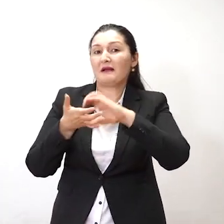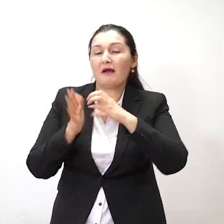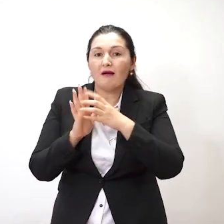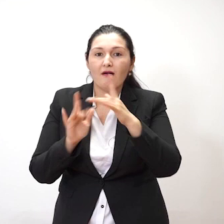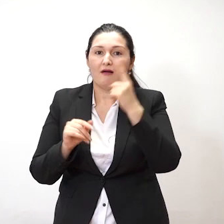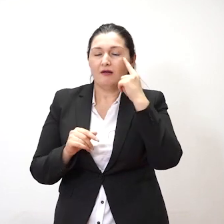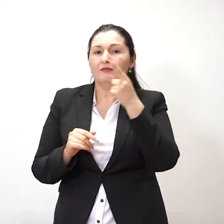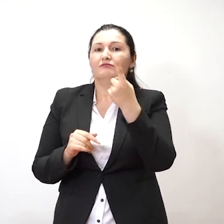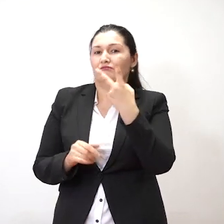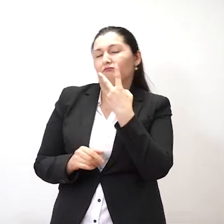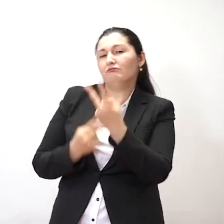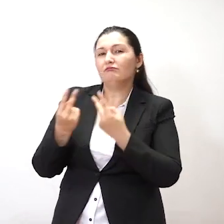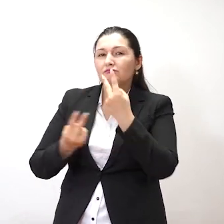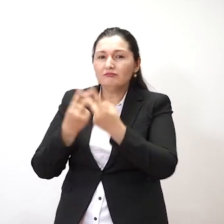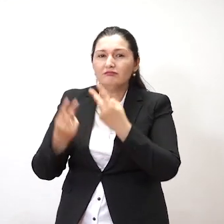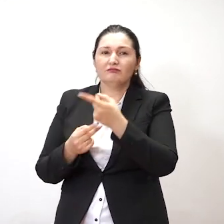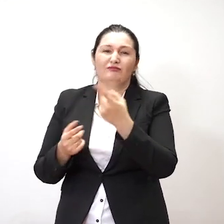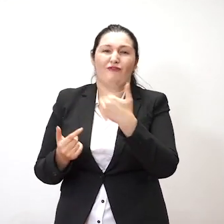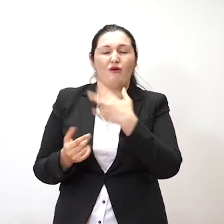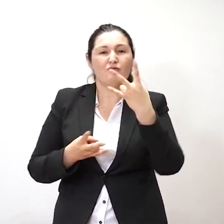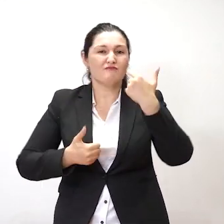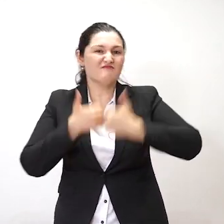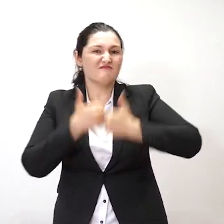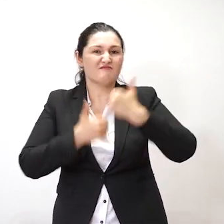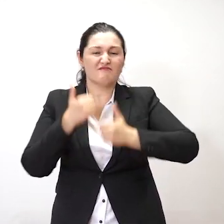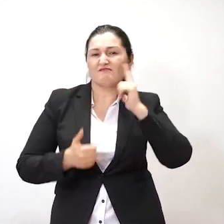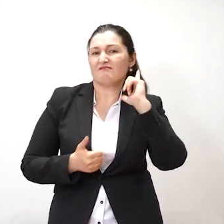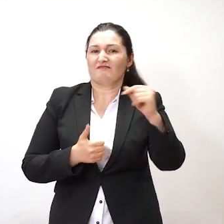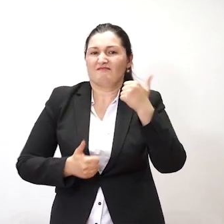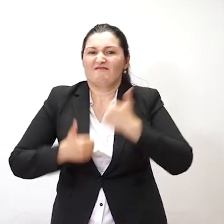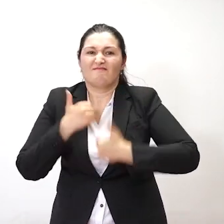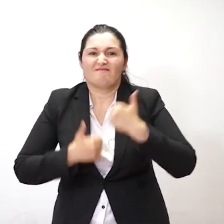با افتر اوز با شماعی درافت